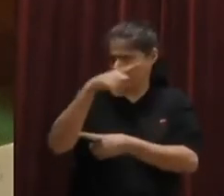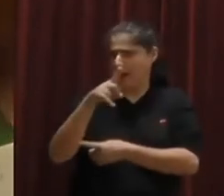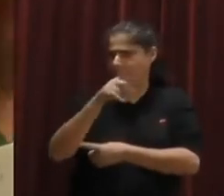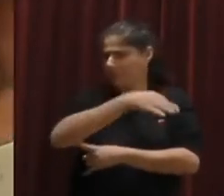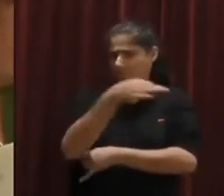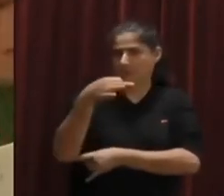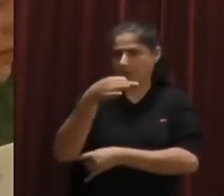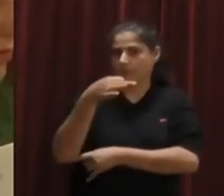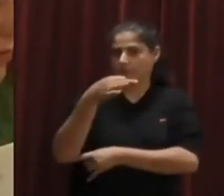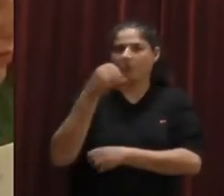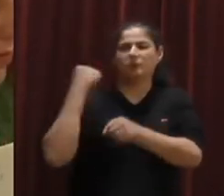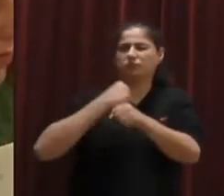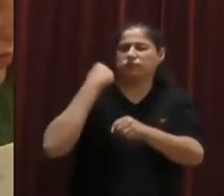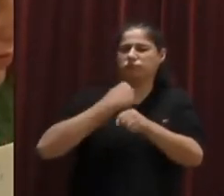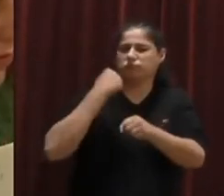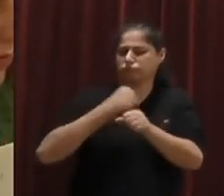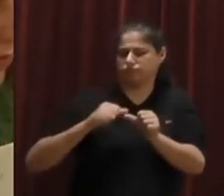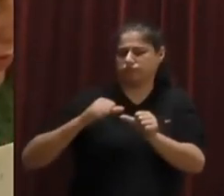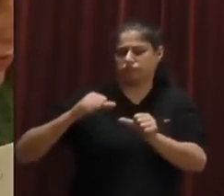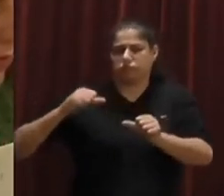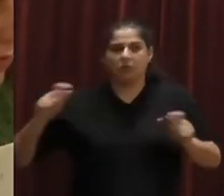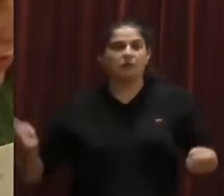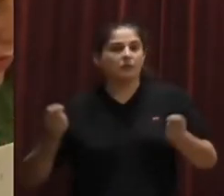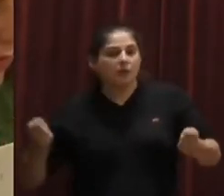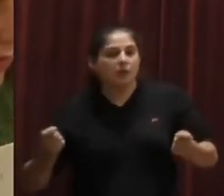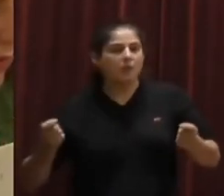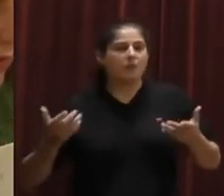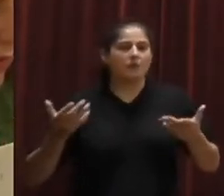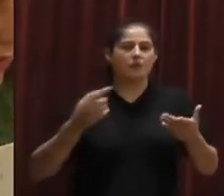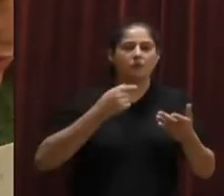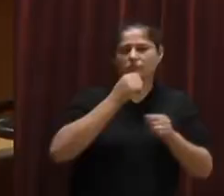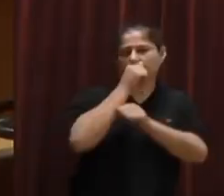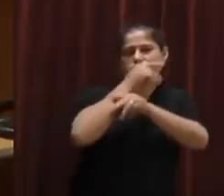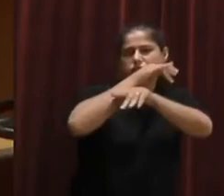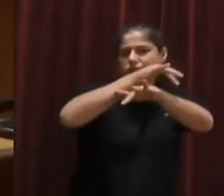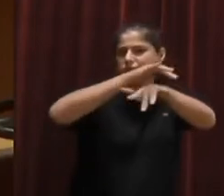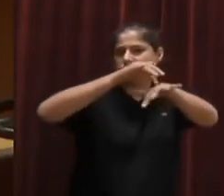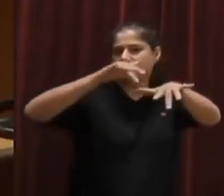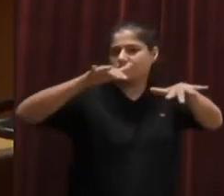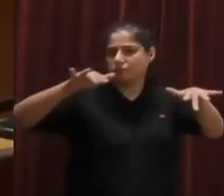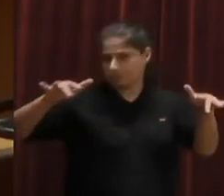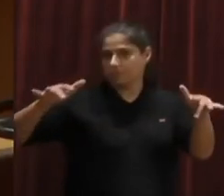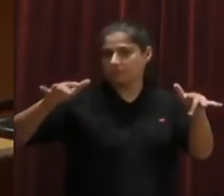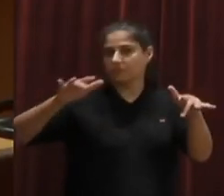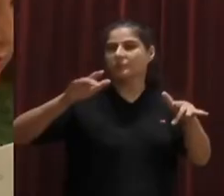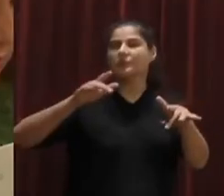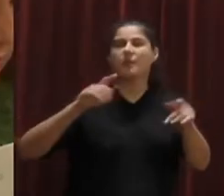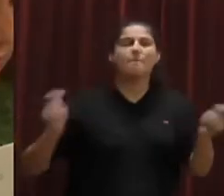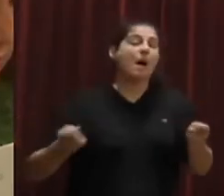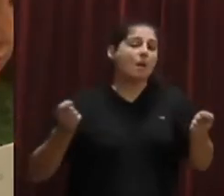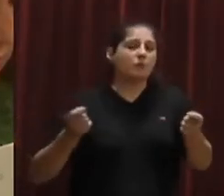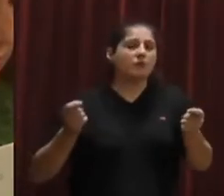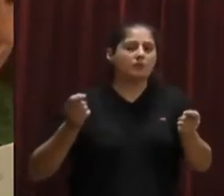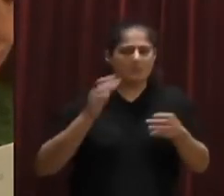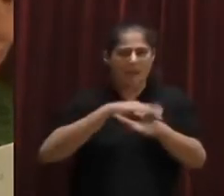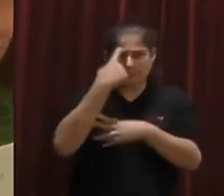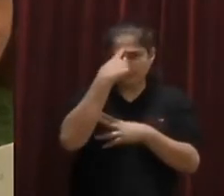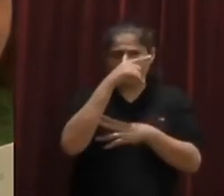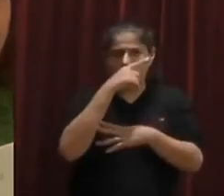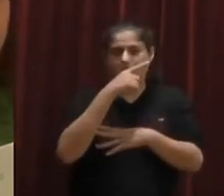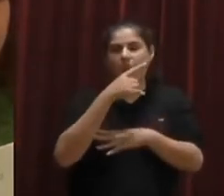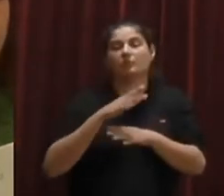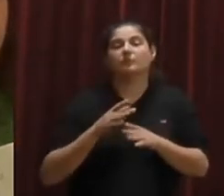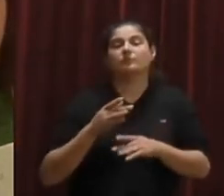Veig que vostra ens la coneix perfectament i és una feina que anan fent difusió a través de campañas. cert que, a vegades, podrien ser més ambiciosos aquestes campañas de publicitat,